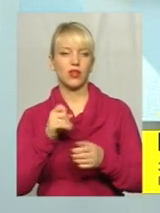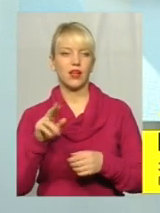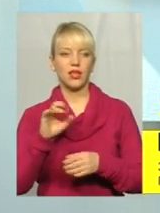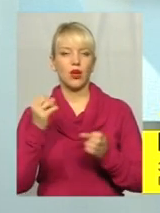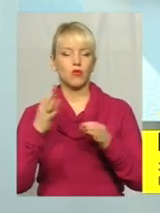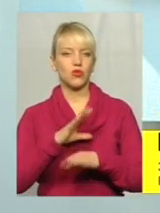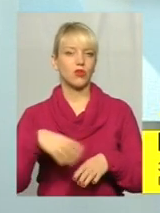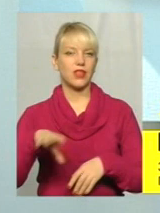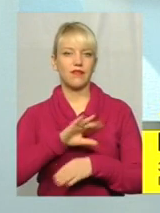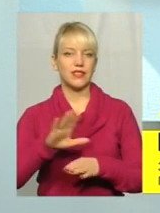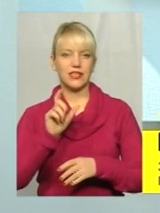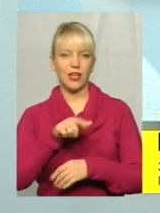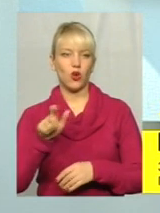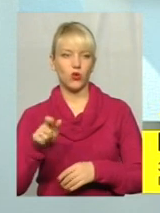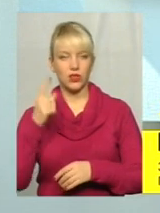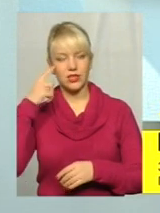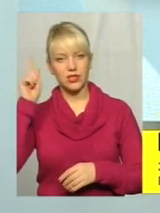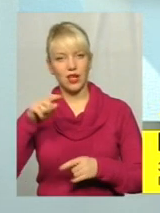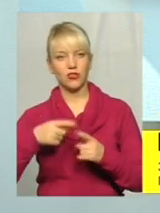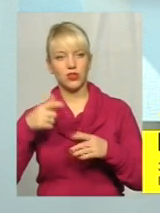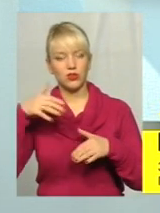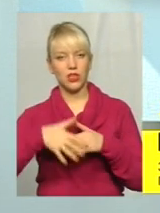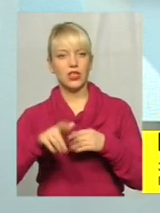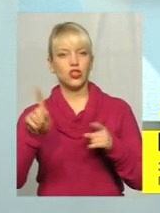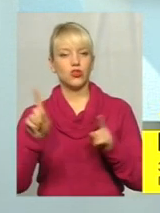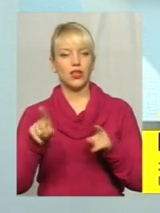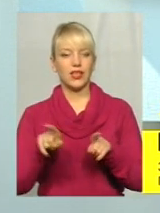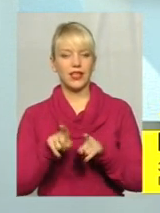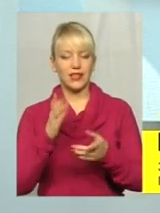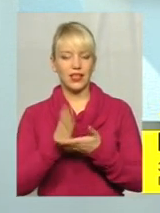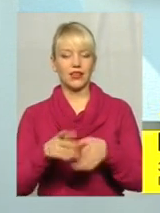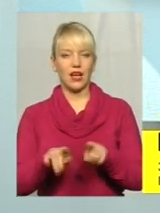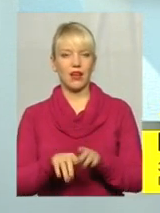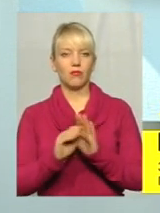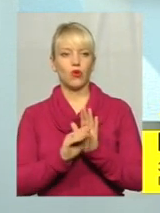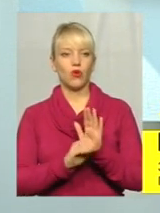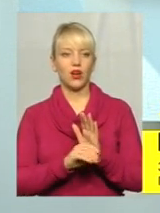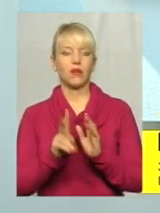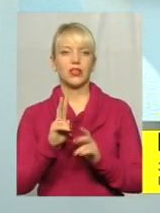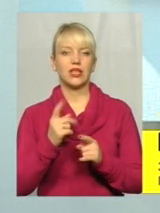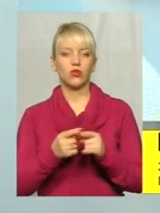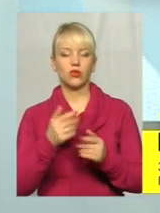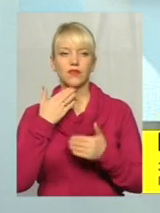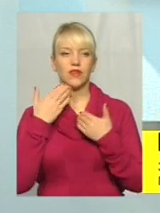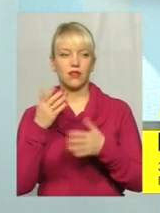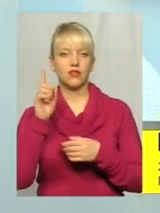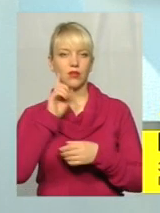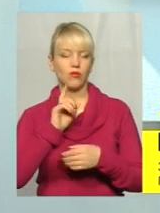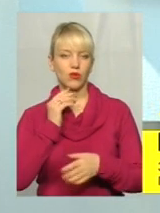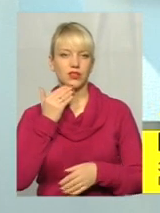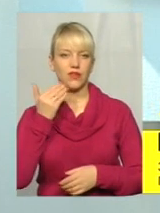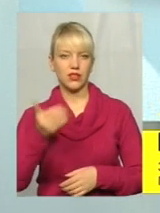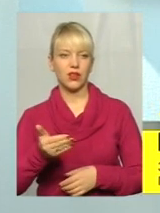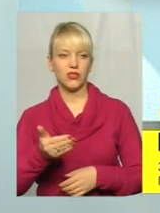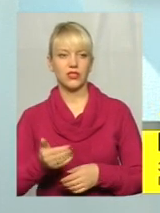не всі люди знають і усвідомлюють, що є така програма. І ті, хто звертаються, поки що звертаються якраз